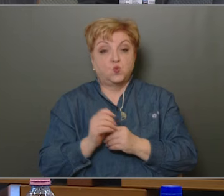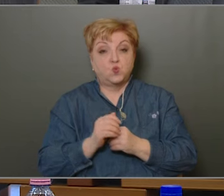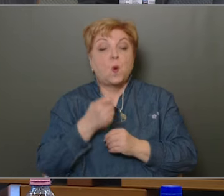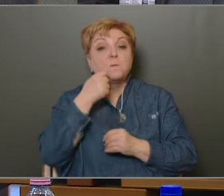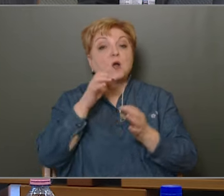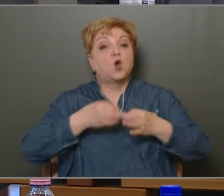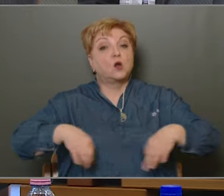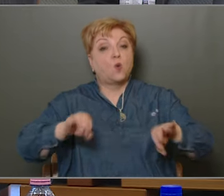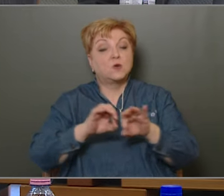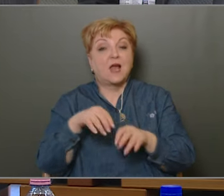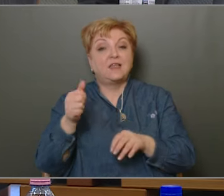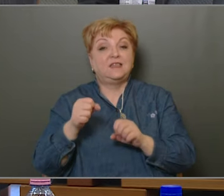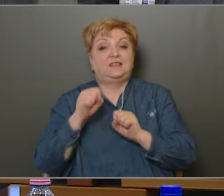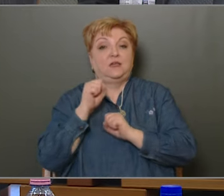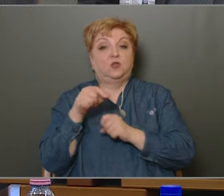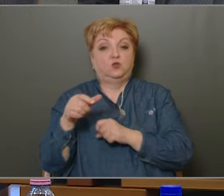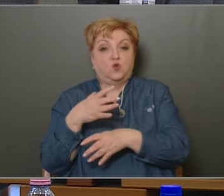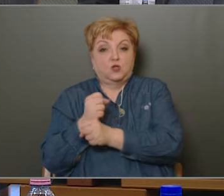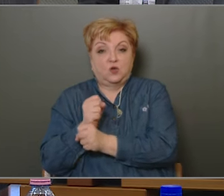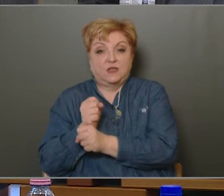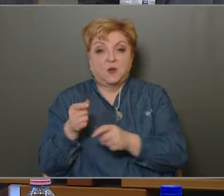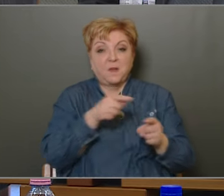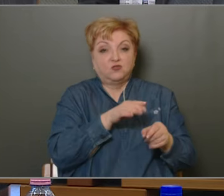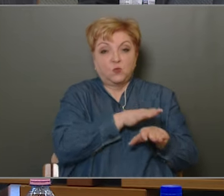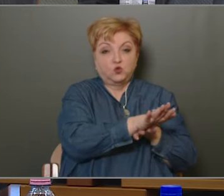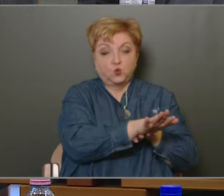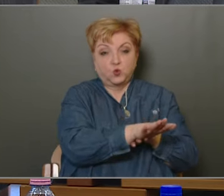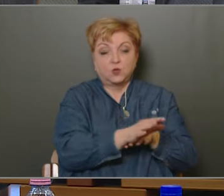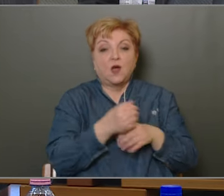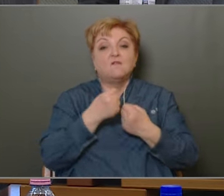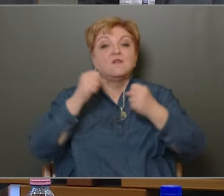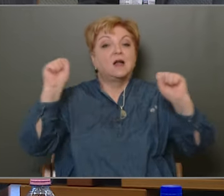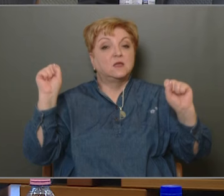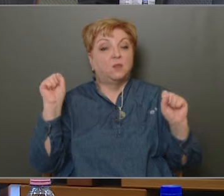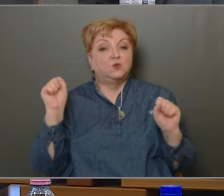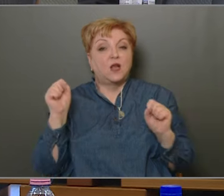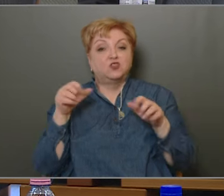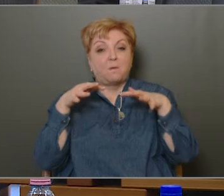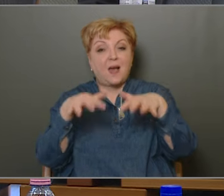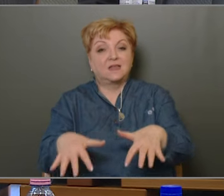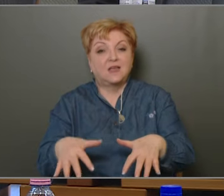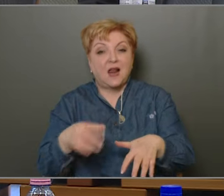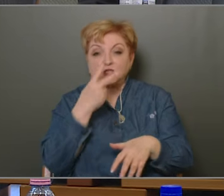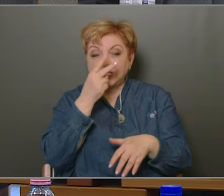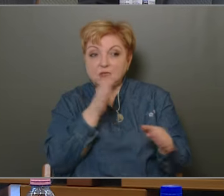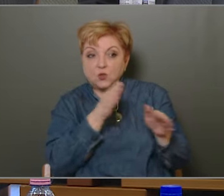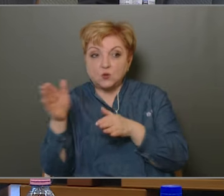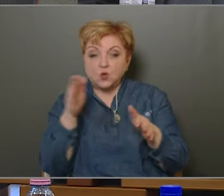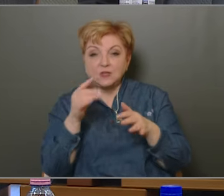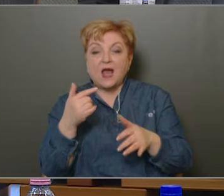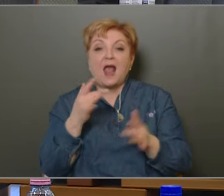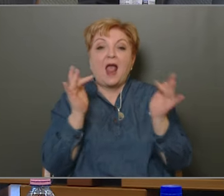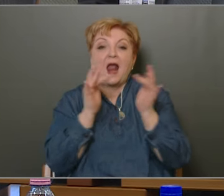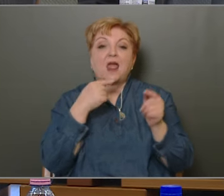Magyarország az egyik diktatóra szorításából a másikéba csúszott. A felszabadulás és a megszállás nézete közötti ellentmondás